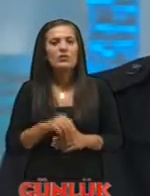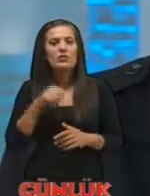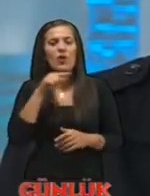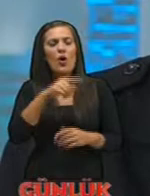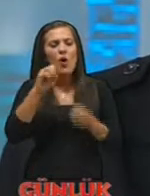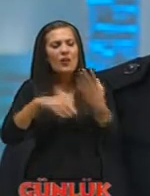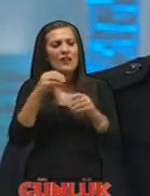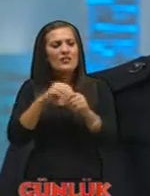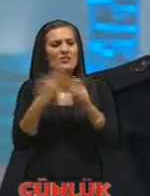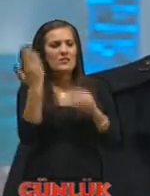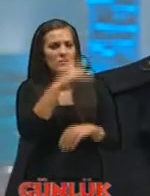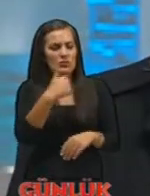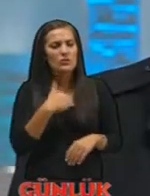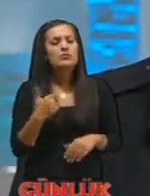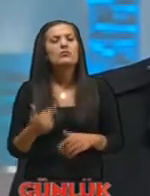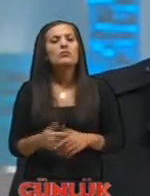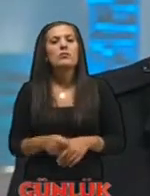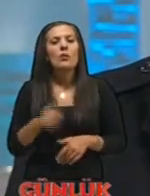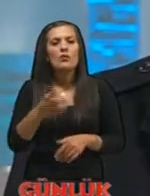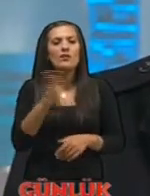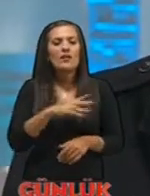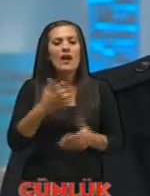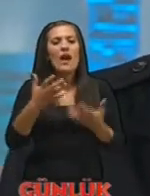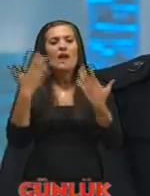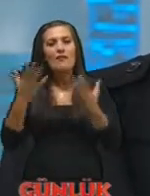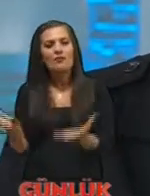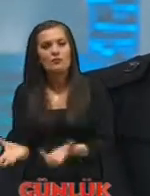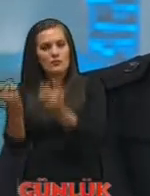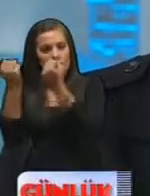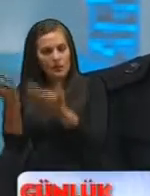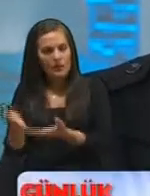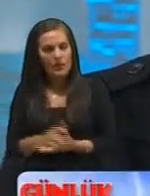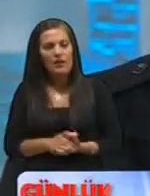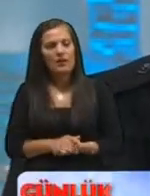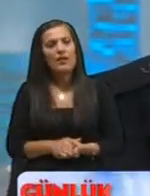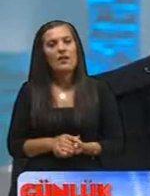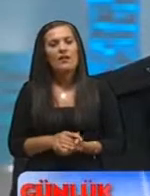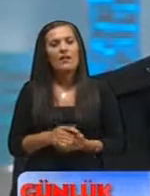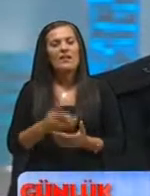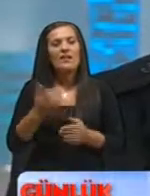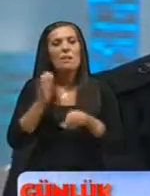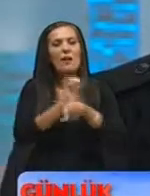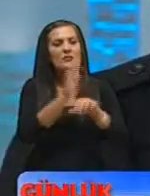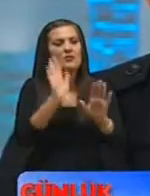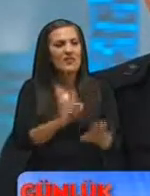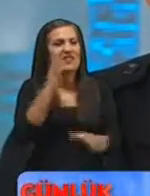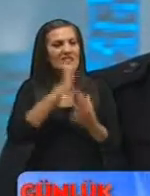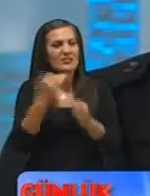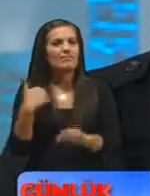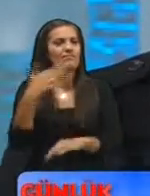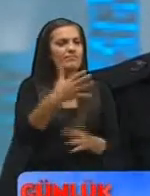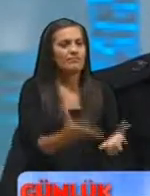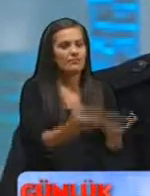olaylara gidiyoruz tabi onun yanı sıra hayvan kurtarmalar masur kalan kişileri kurtarıyoruz